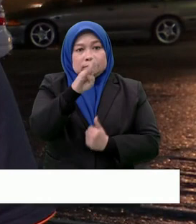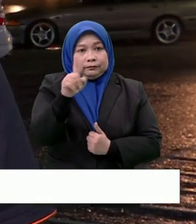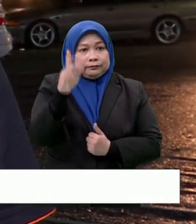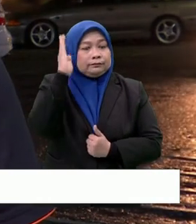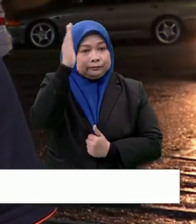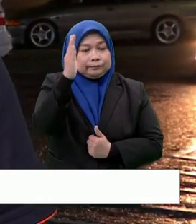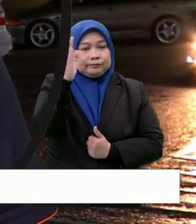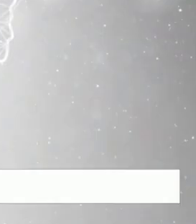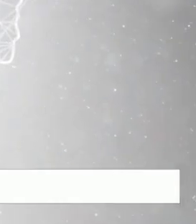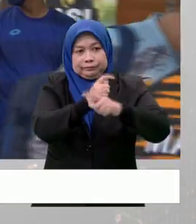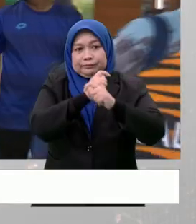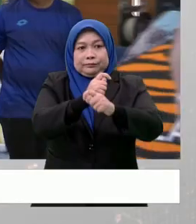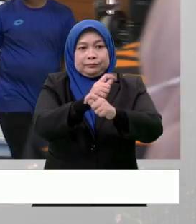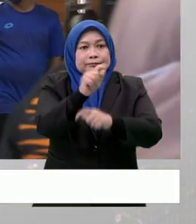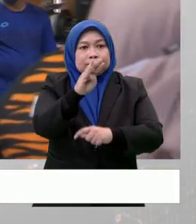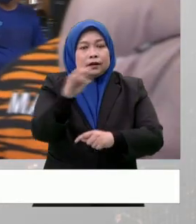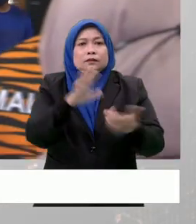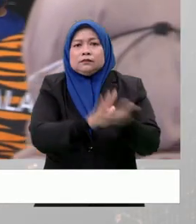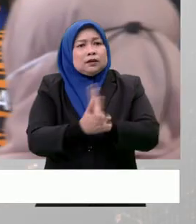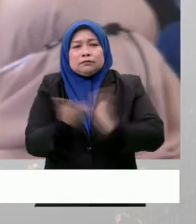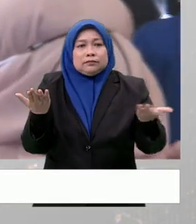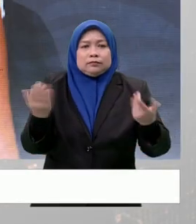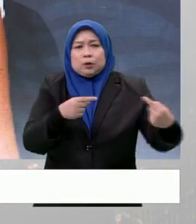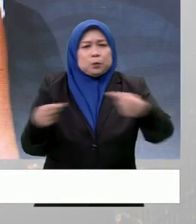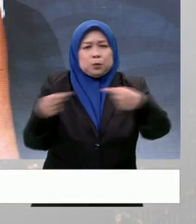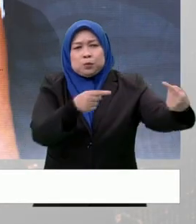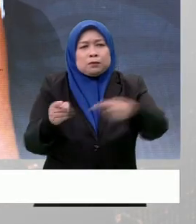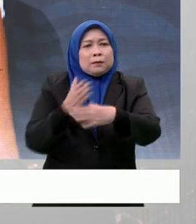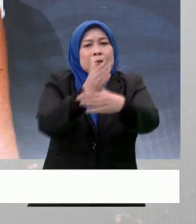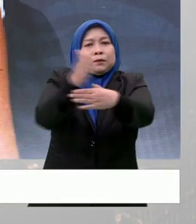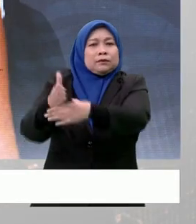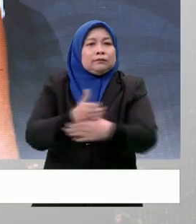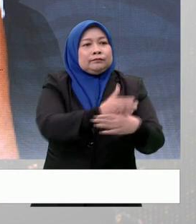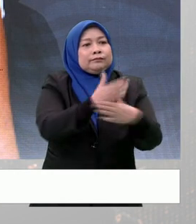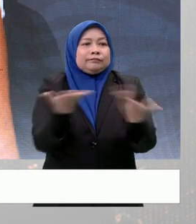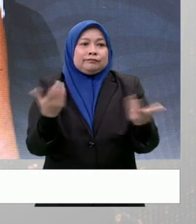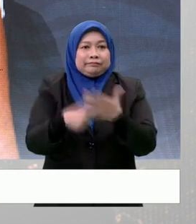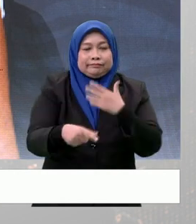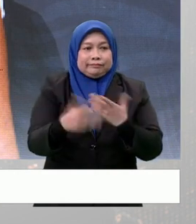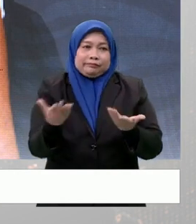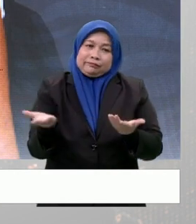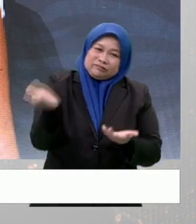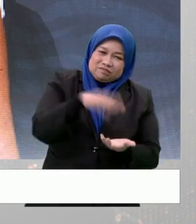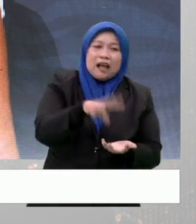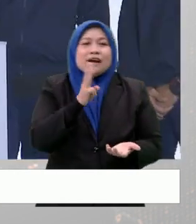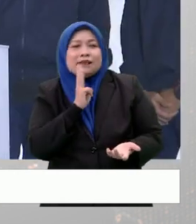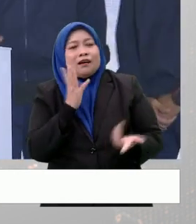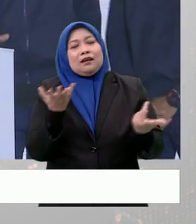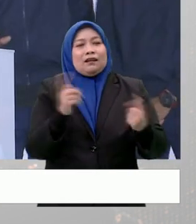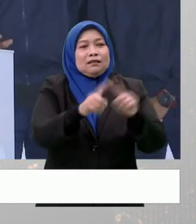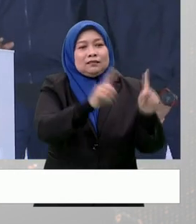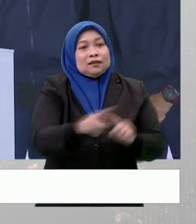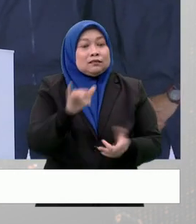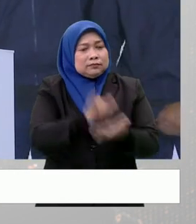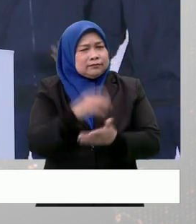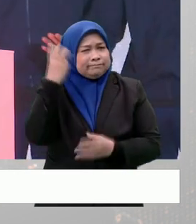akan terus mempertahankan kerusi Tambun. Maka keluarlah pelbagai usik-mengusik seperti yang dikeluarkan ada yang ayuh bukan ayak dan sebagainya. Itu yang